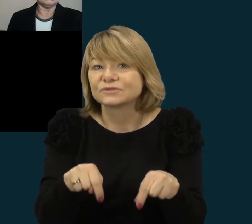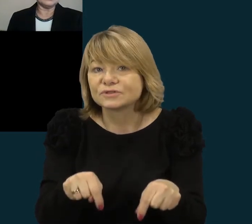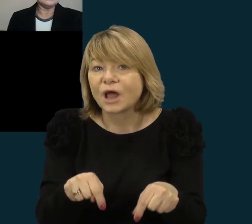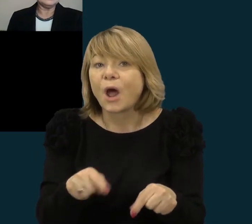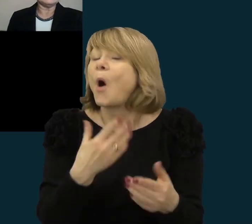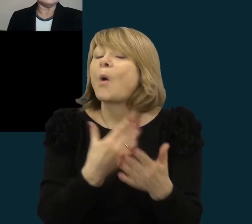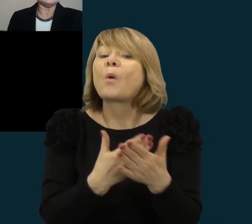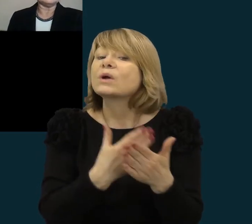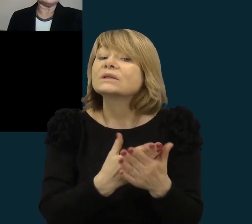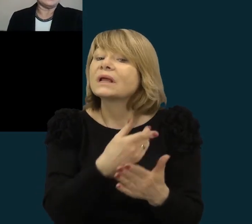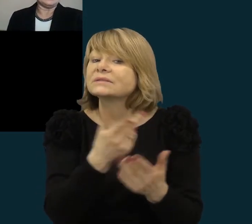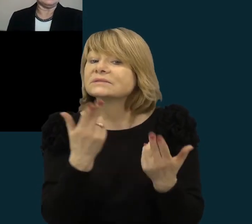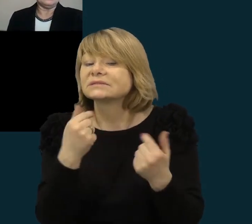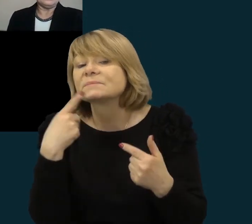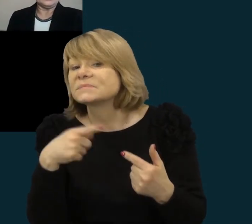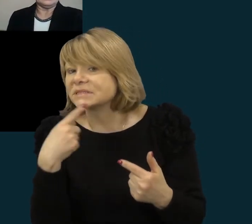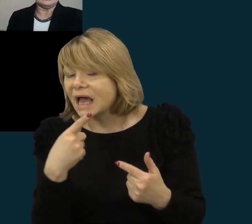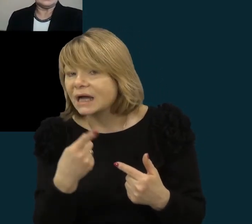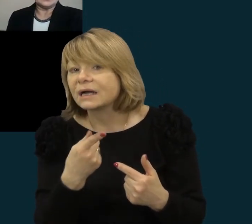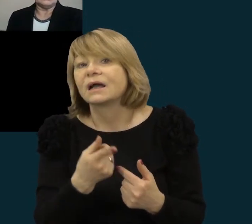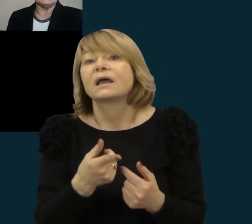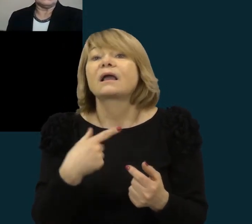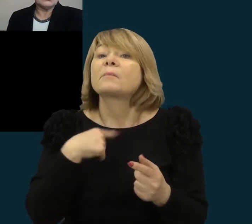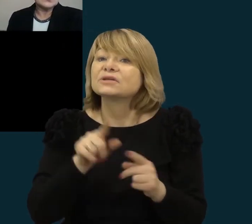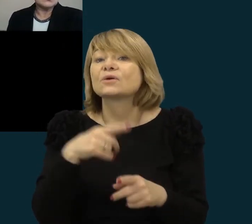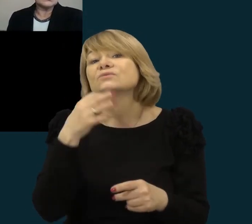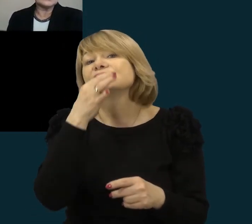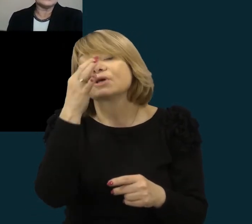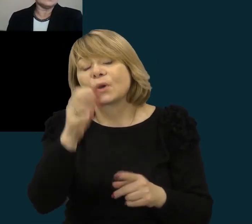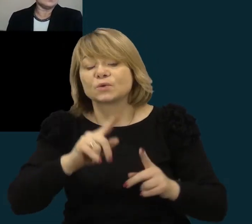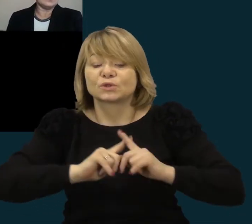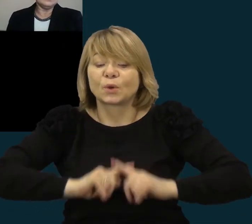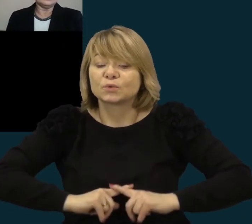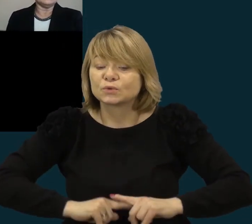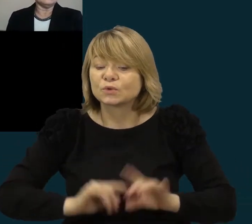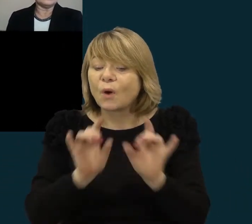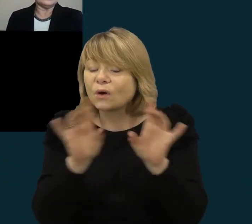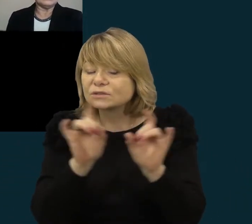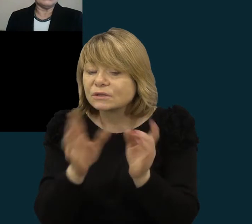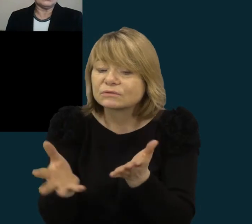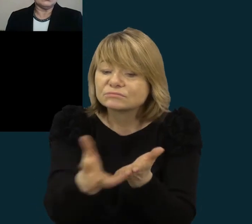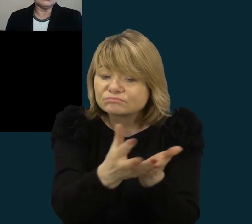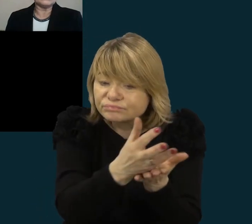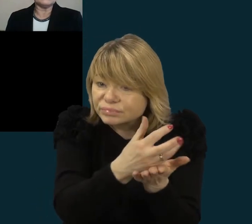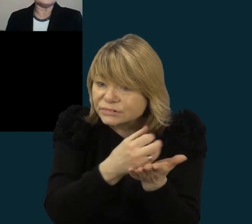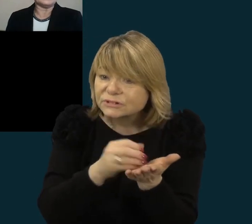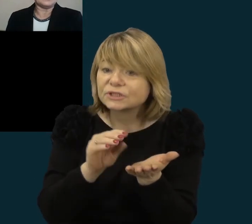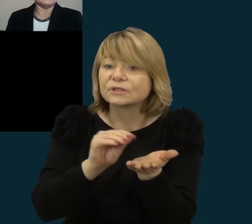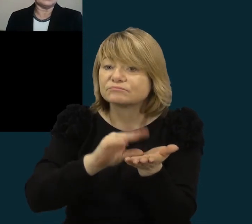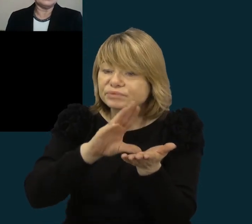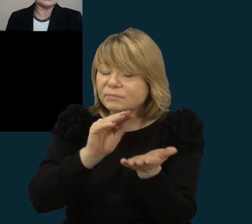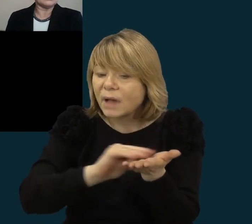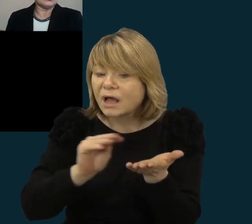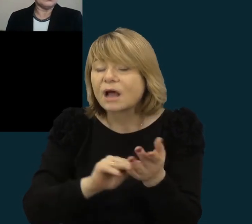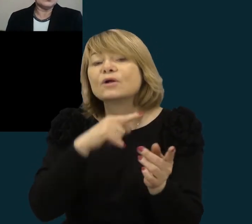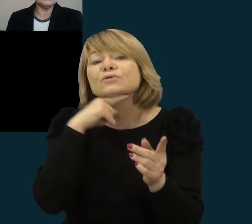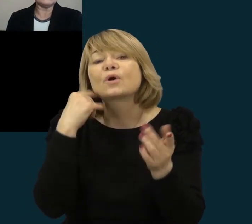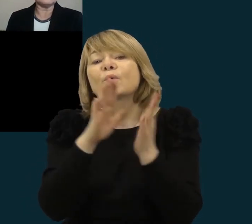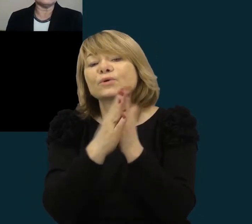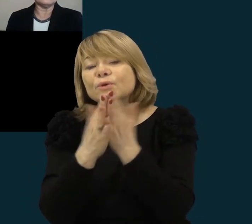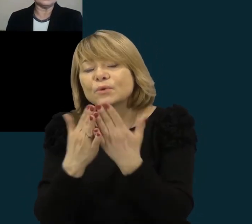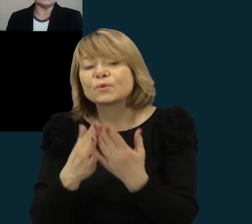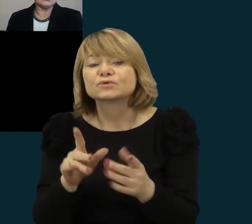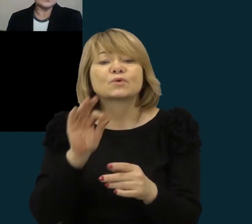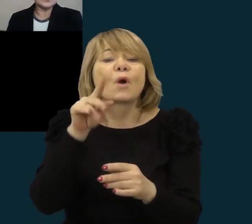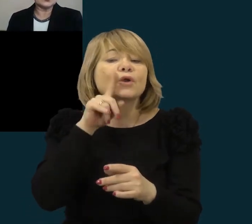kultūrai? Todėl, kad išleido, kaip sakiau, tautosakos rinkinį, daug įvairių knigučių, bendravo labai su jaunimu,